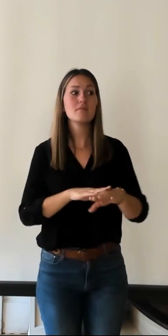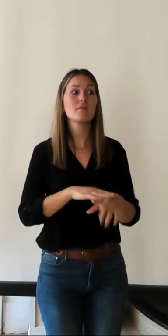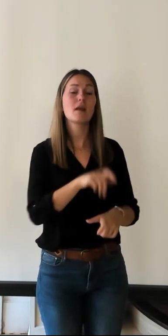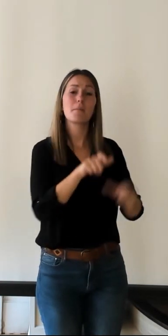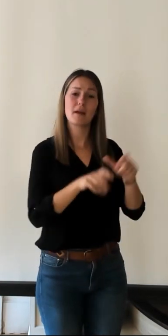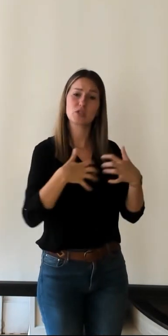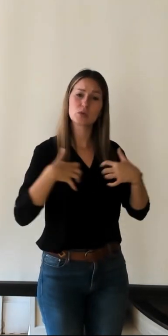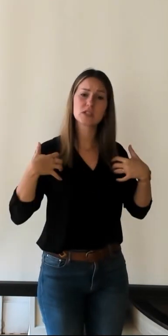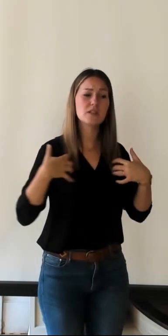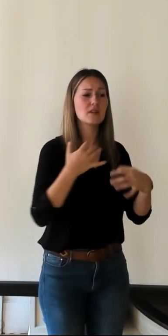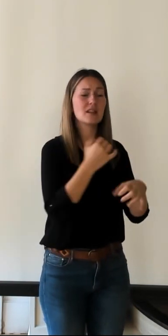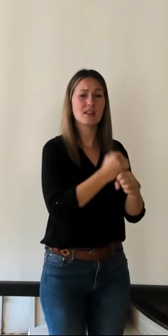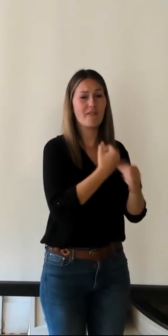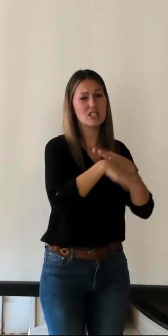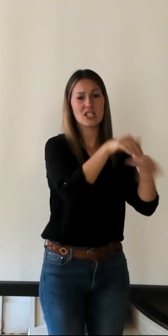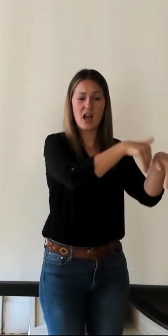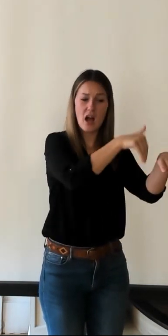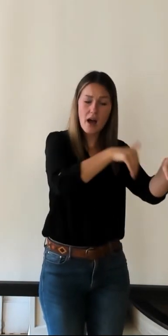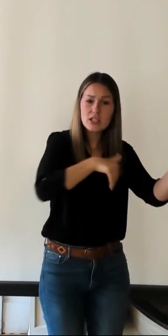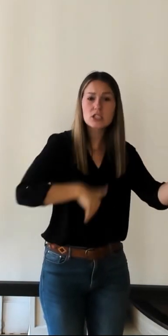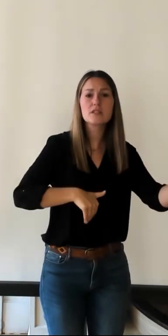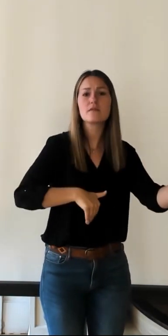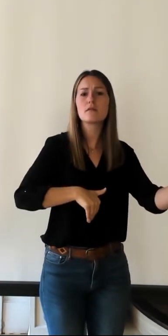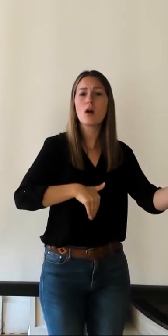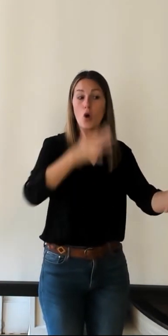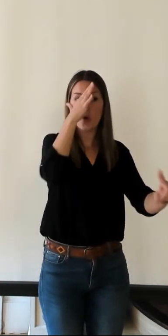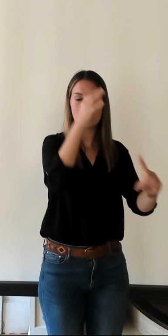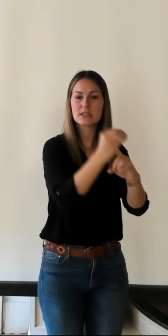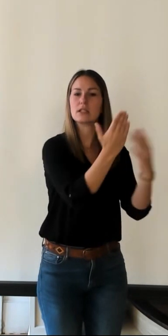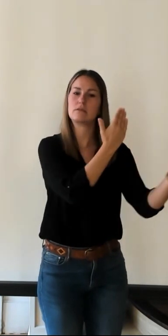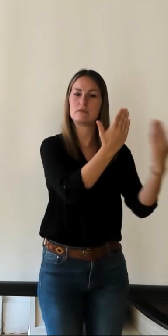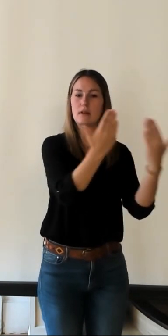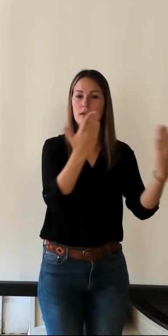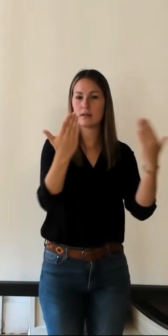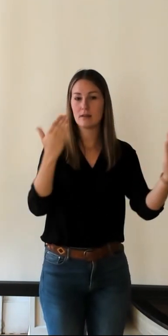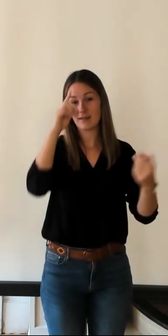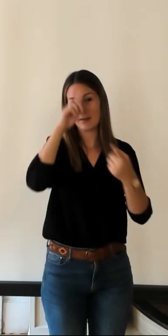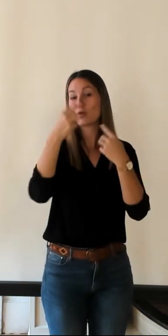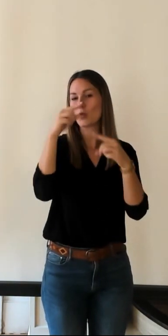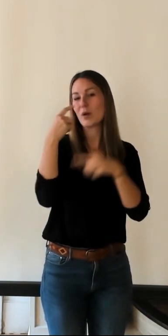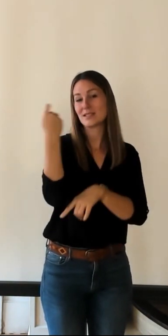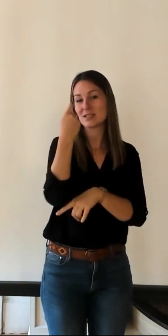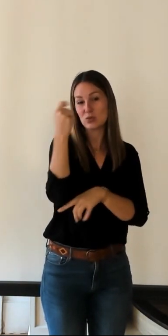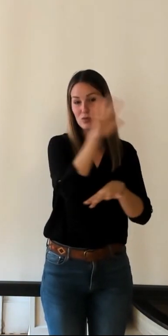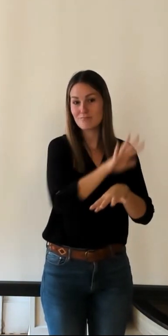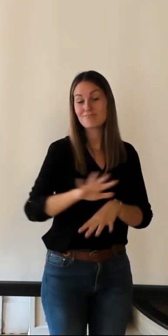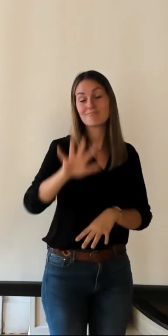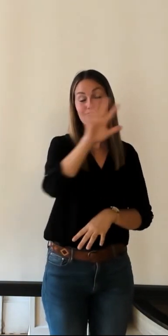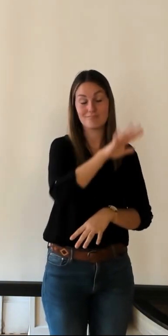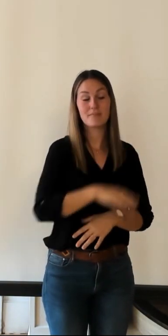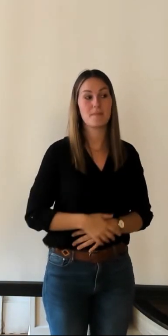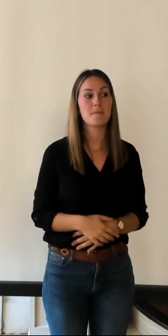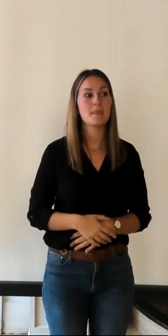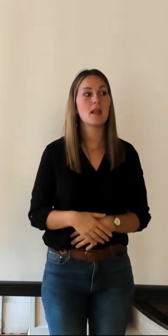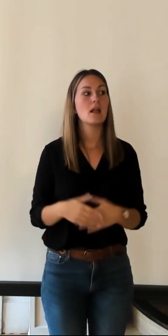départementales autour de cette exposition sur l'histoire du tourisme en Touraine et qui est accompagnée par cette